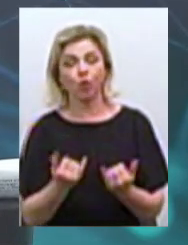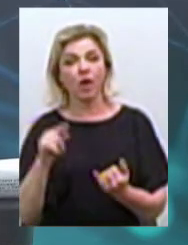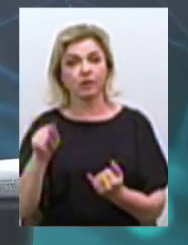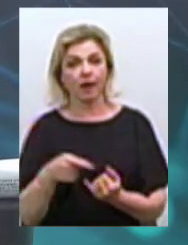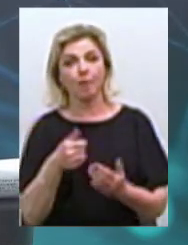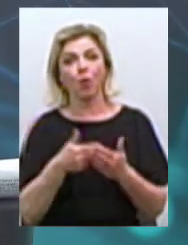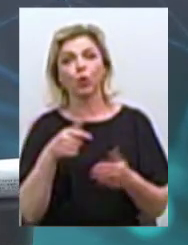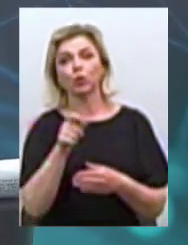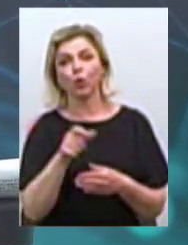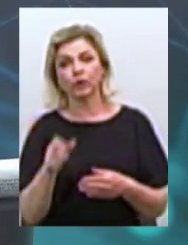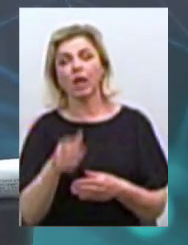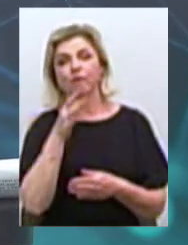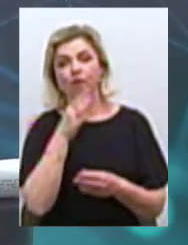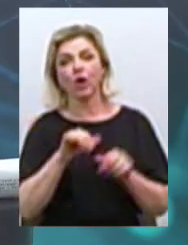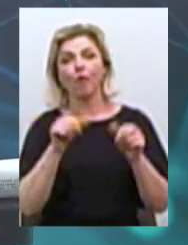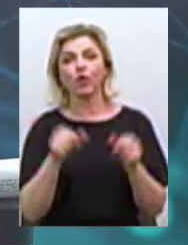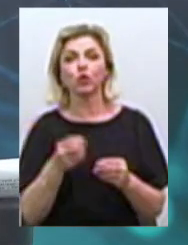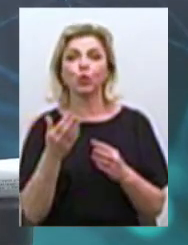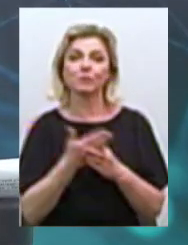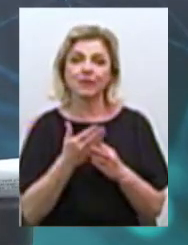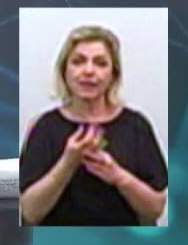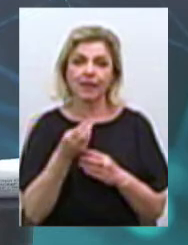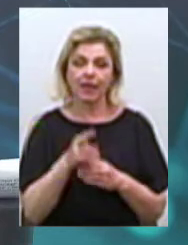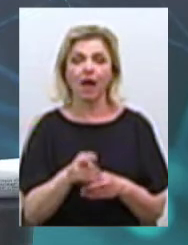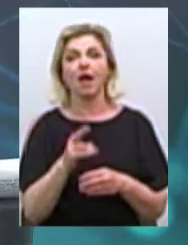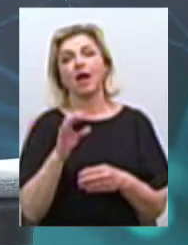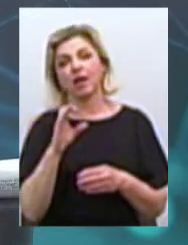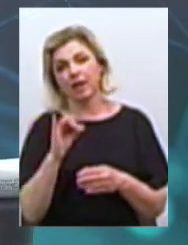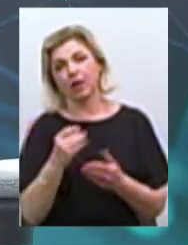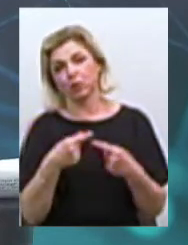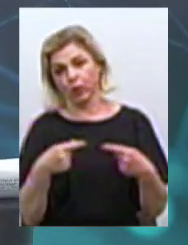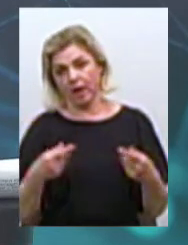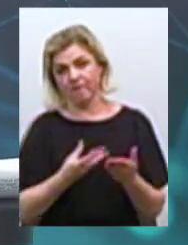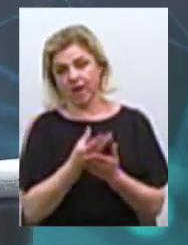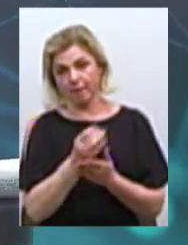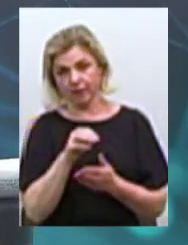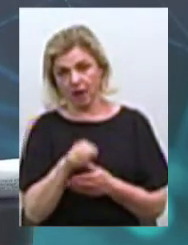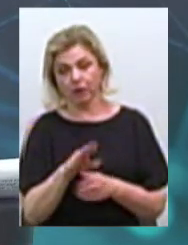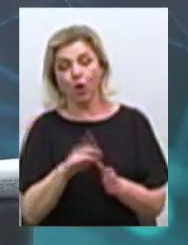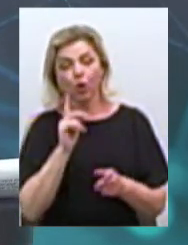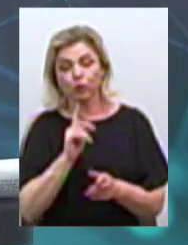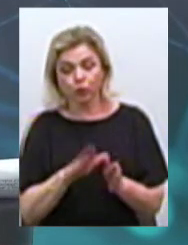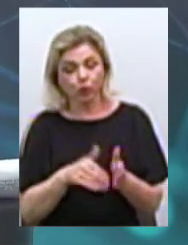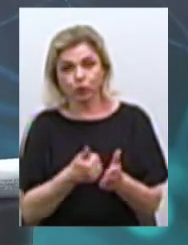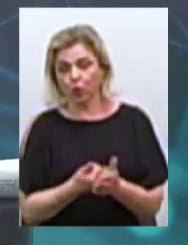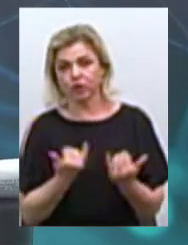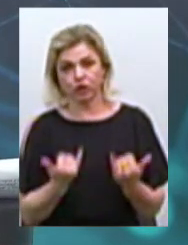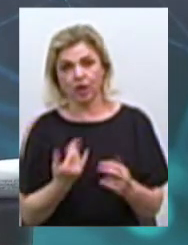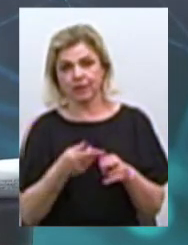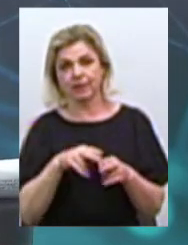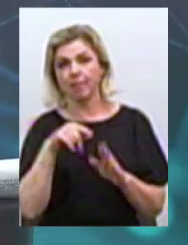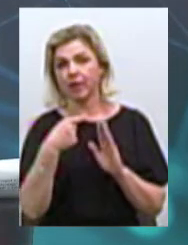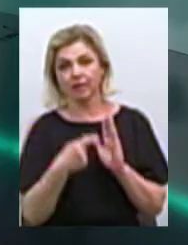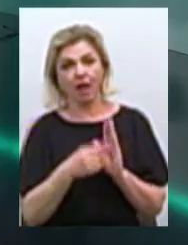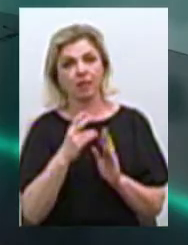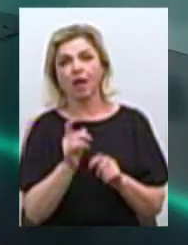субсидій, пільг, соціальних виплат. тобто і досі це питання не врелігулювано на законодавчому